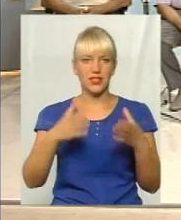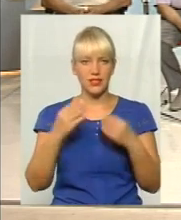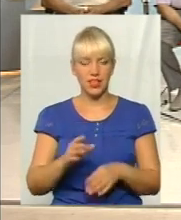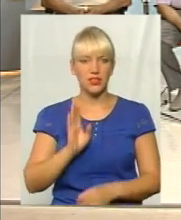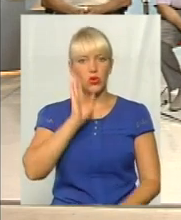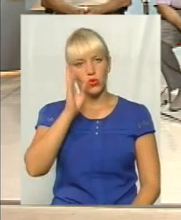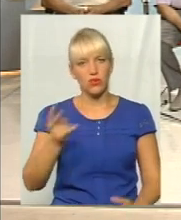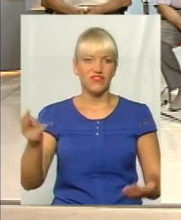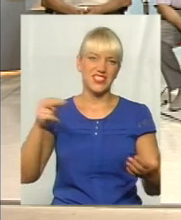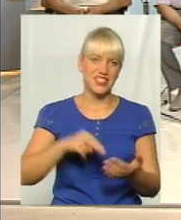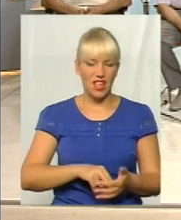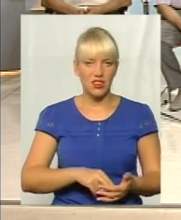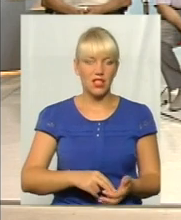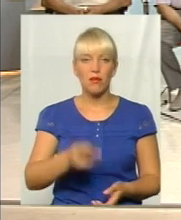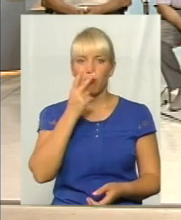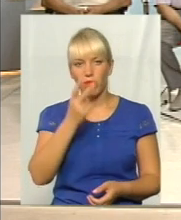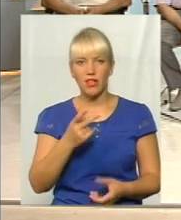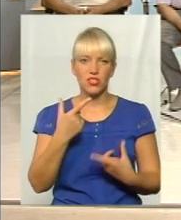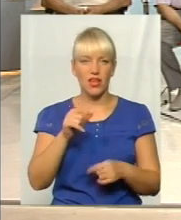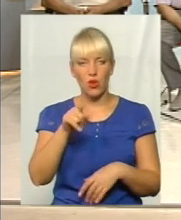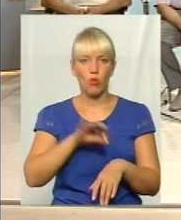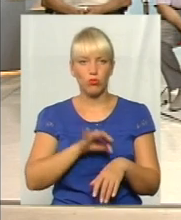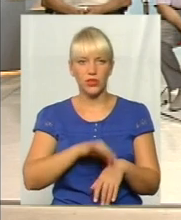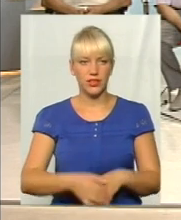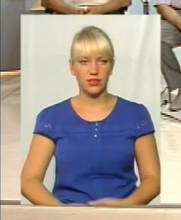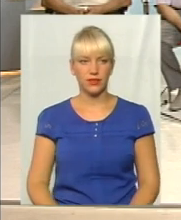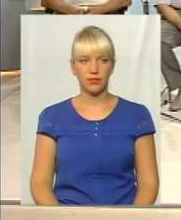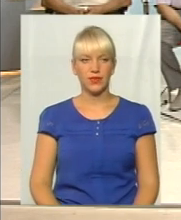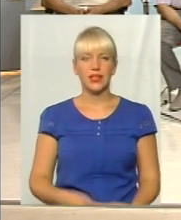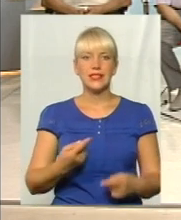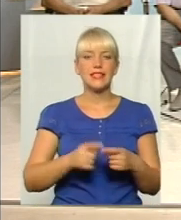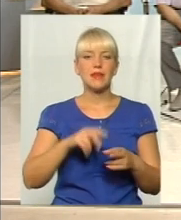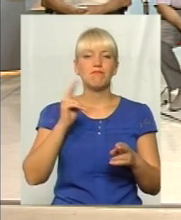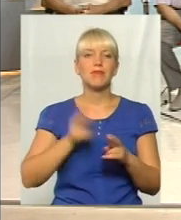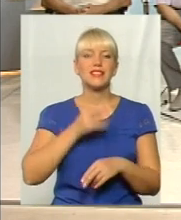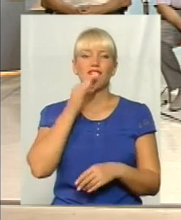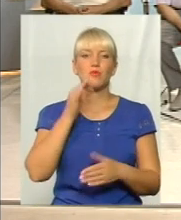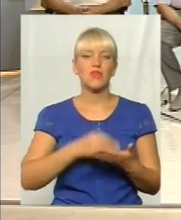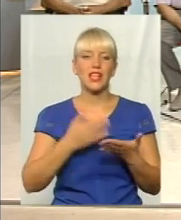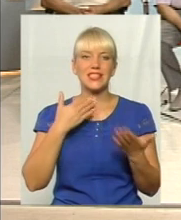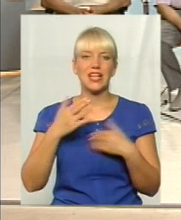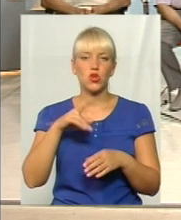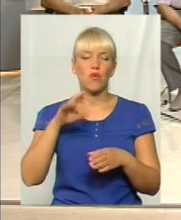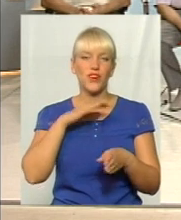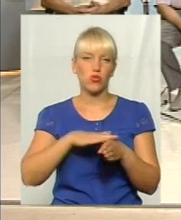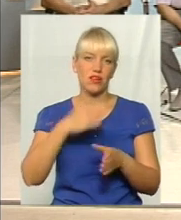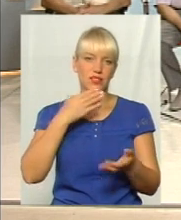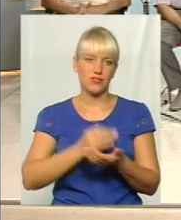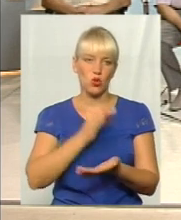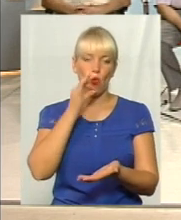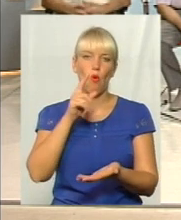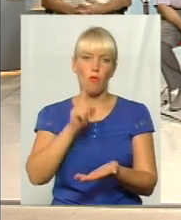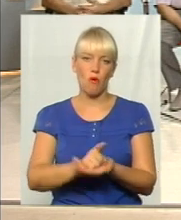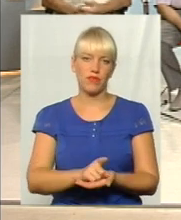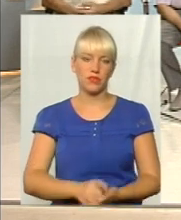утром встанеть, і він побачить, де йому болить. Це відповідальне відставлення до виконання своїх обов'язків.